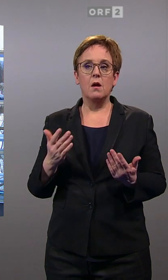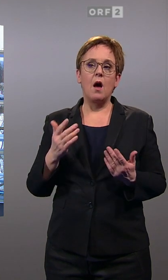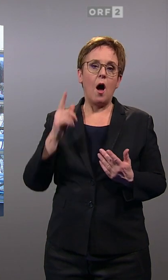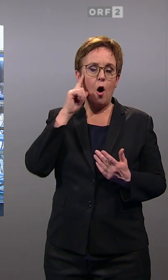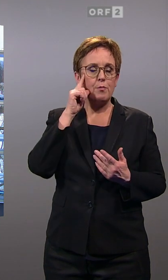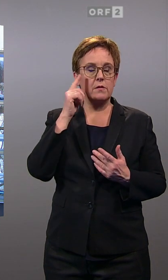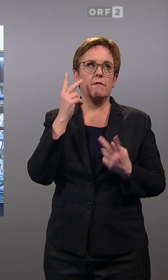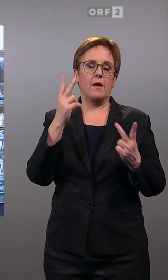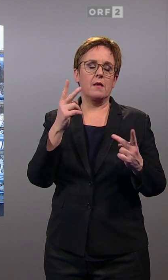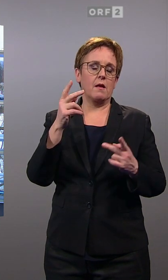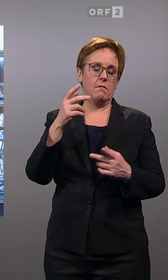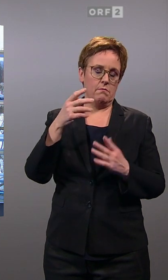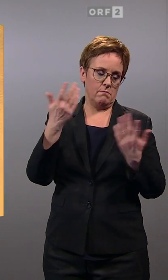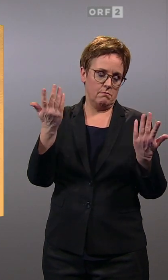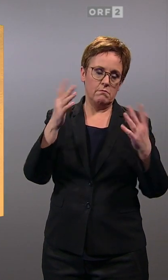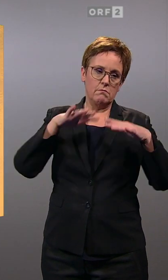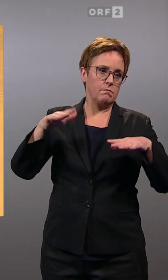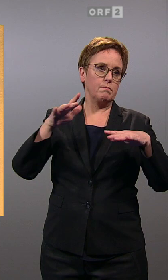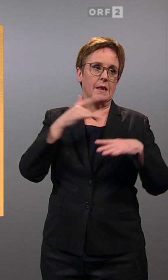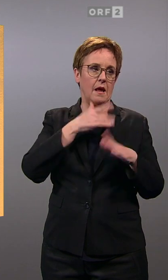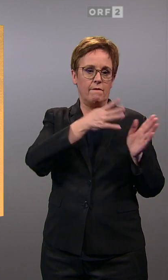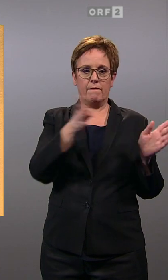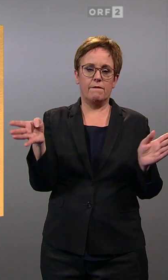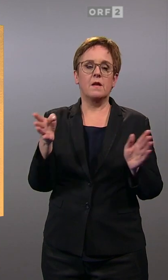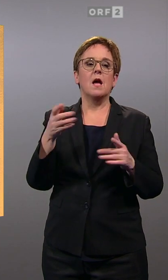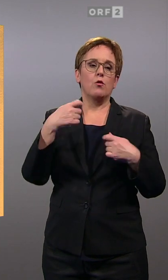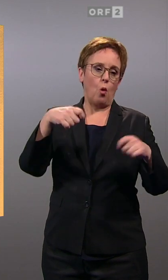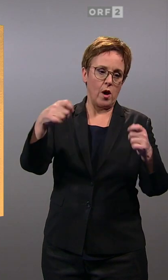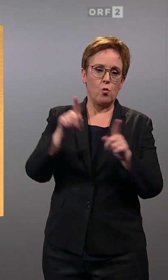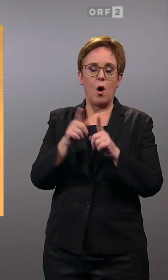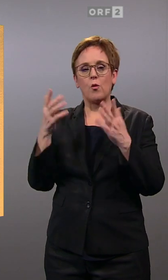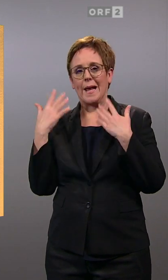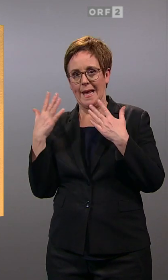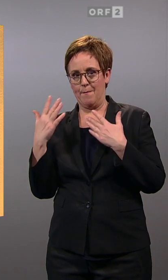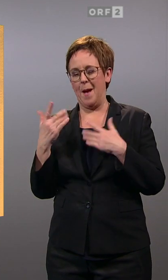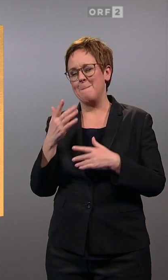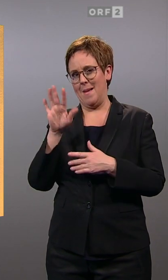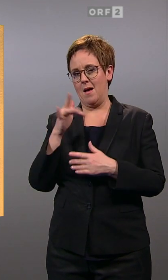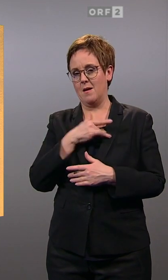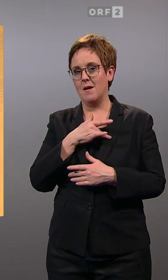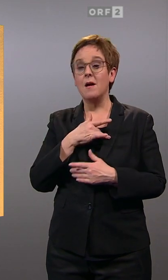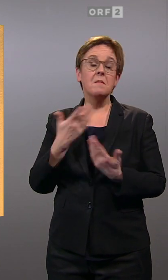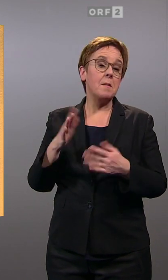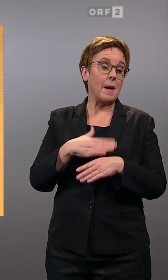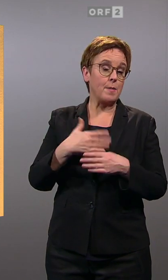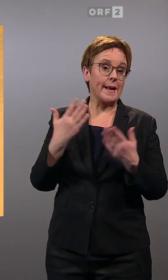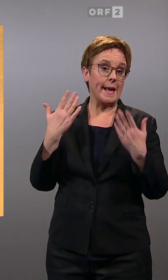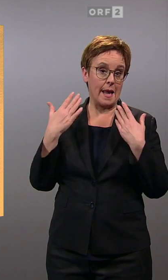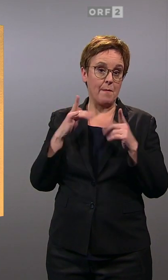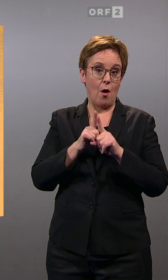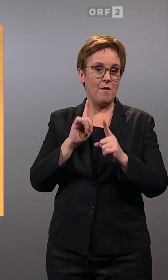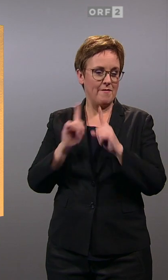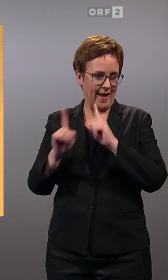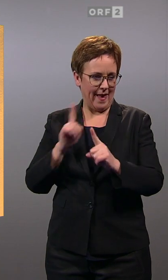Teuerung und Klima überlagern alles, wobei ja beispielsweise auch beim Klimathema ein Bezug zum Verkehr besteht. Stichwort die